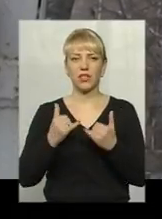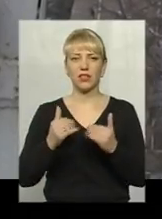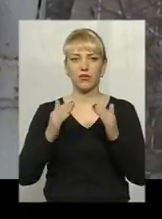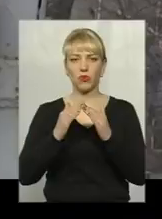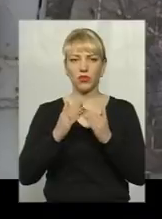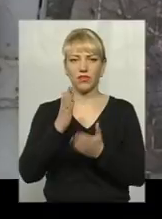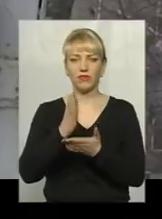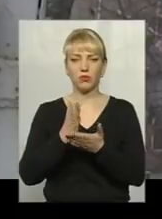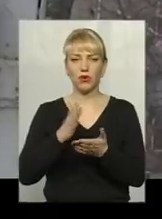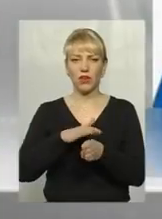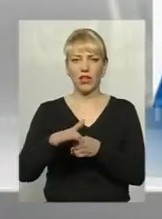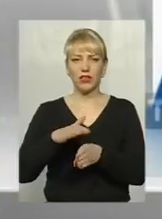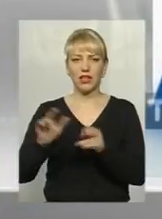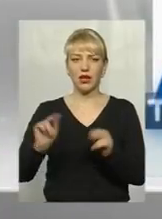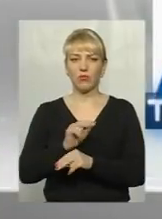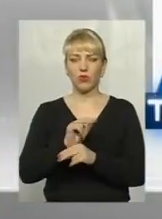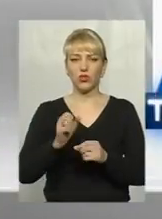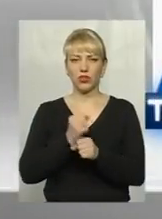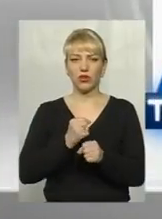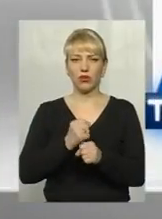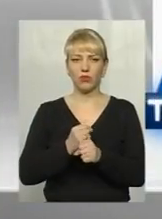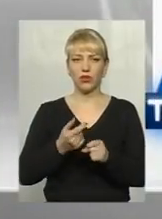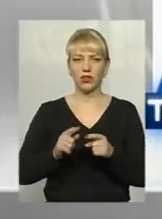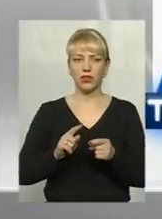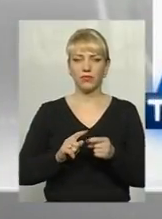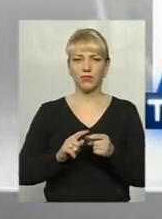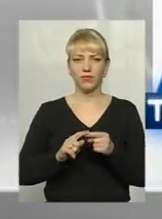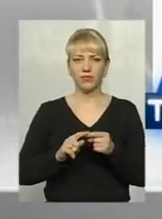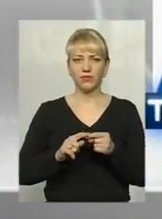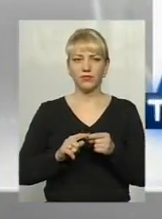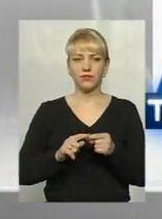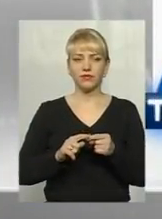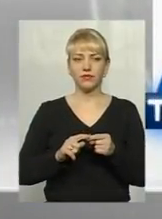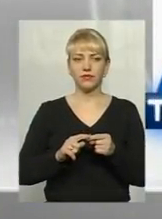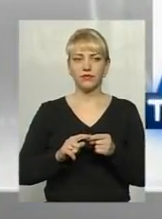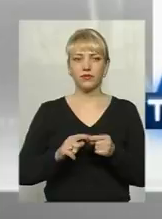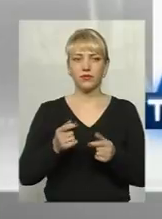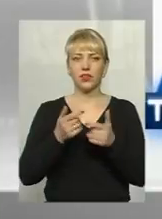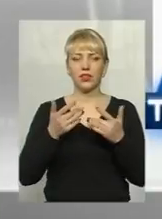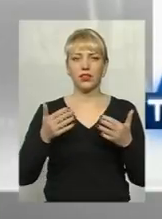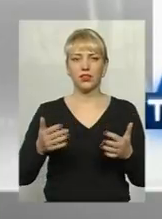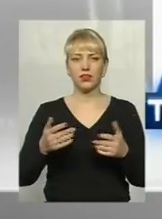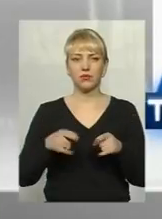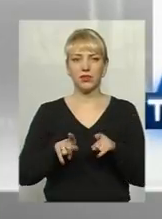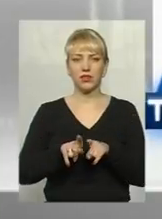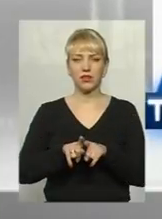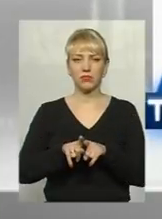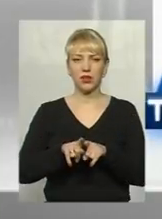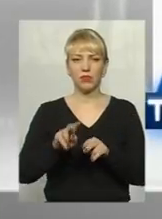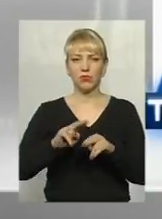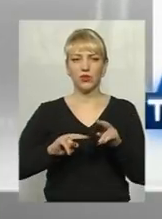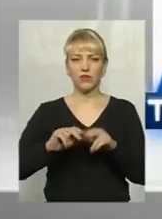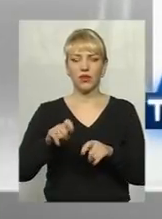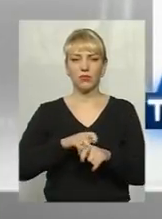відбуваються ремонтні роботи. Ми закрили вікна, двері фанерою, різними будівельними